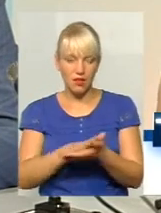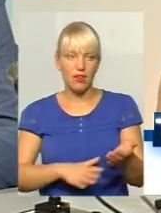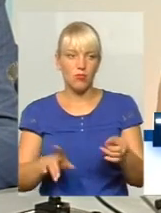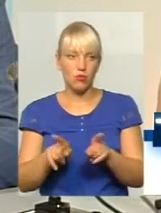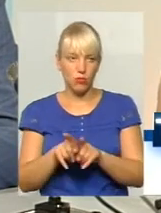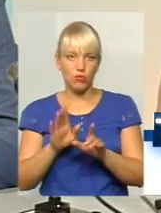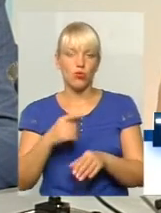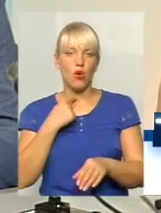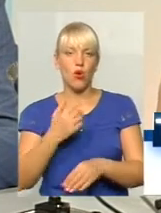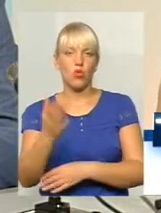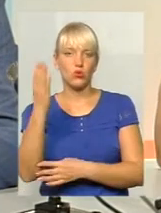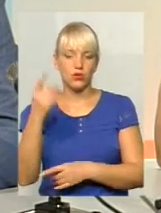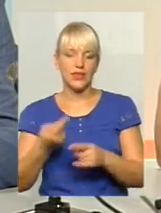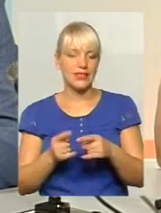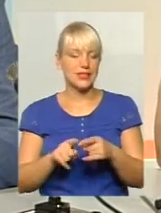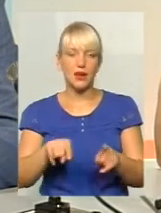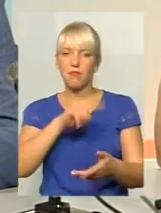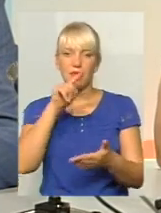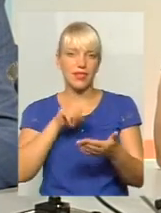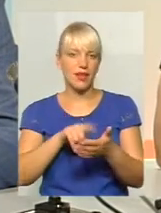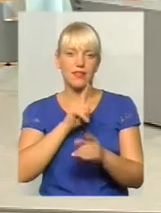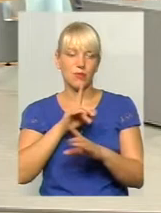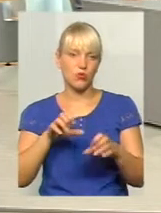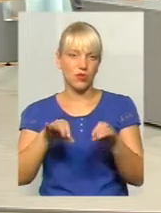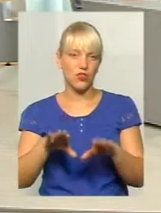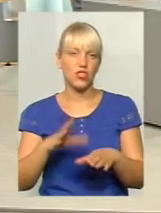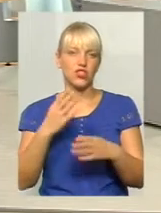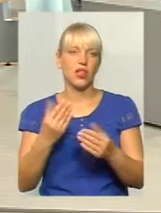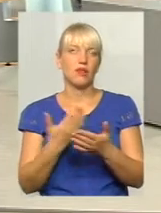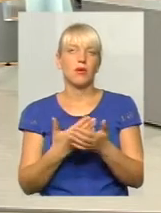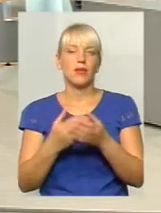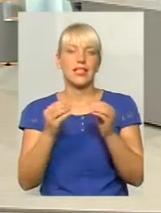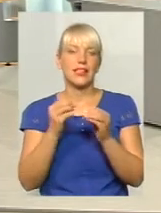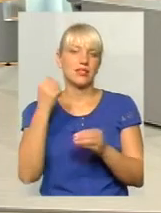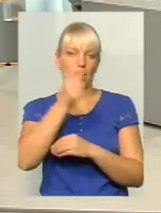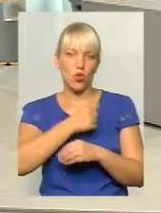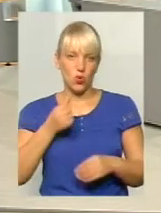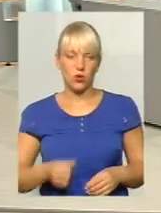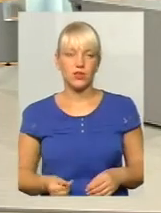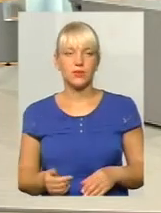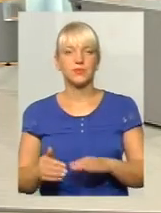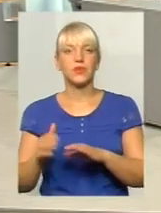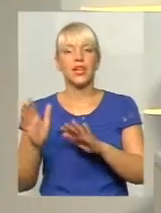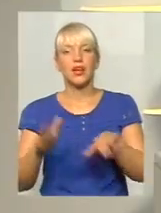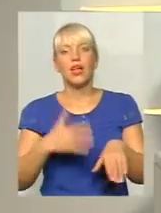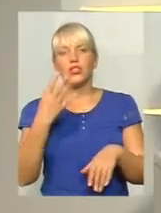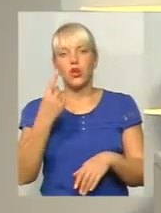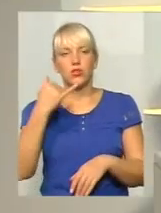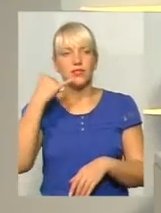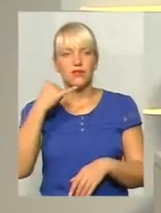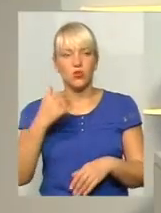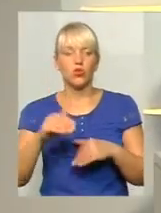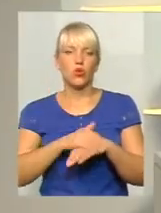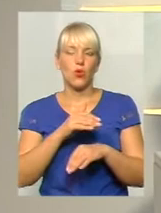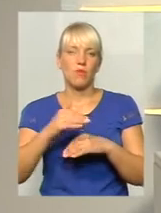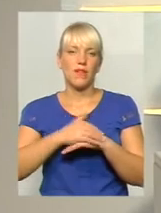вирішиться. Ще, напевно, з років десять. Я зрозумів. У нас ще один дзвіночок. Доброго вечора.